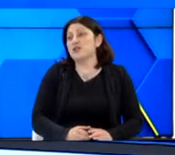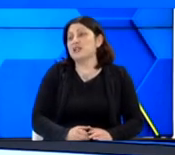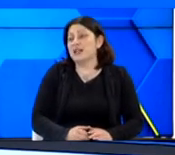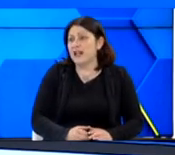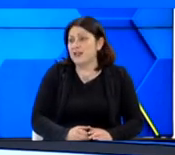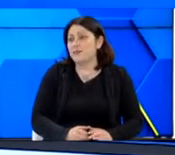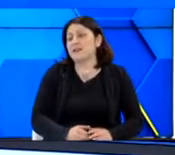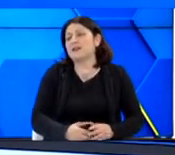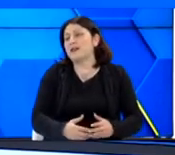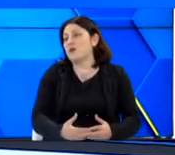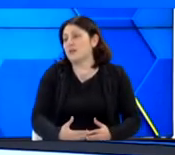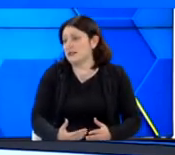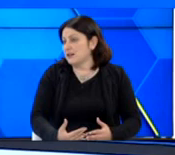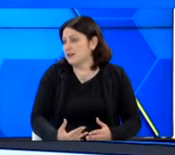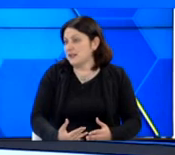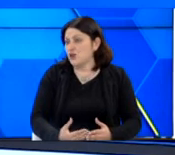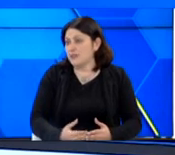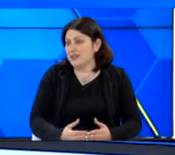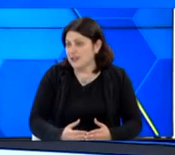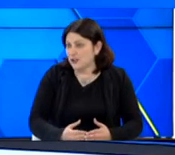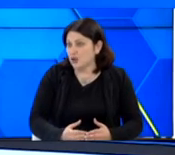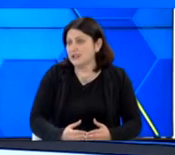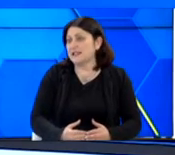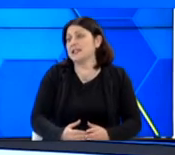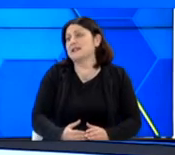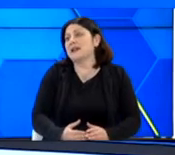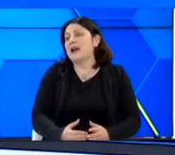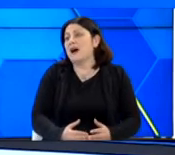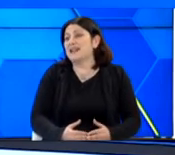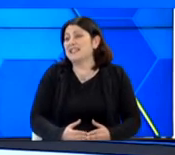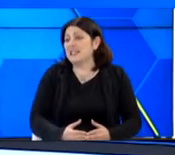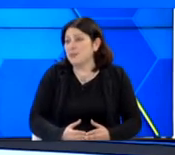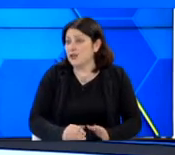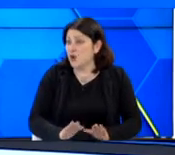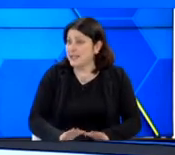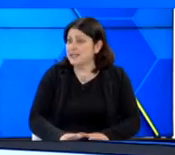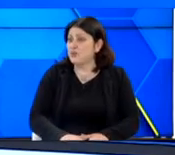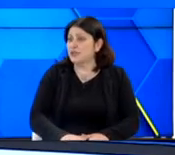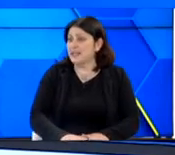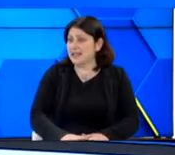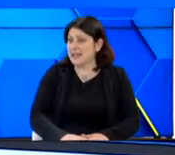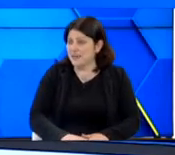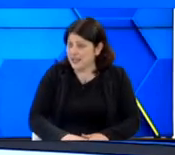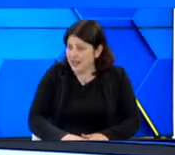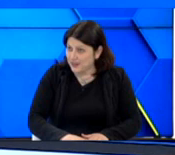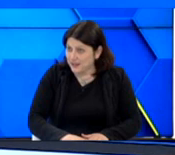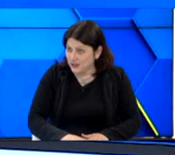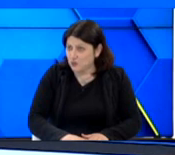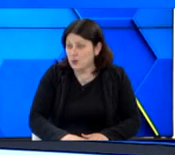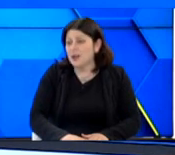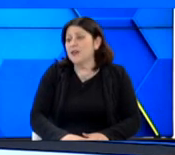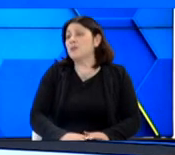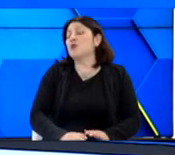παράδειγμα, εδώ στην Ελλάδα, επειδή δεν έχουμε την οικονομική δυνατότητα και την απαραίτητη επιχορήγηση από τη Γενική Γραμματεία